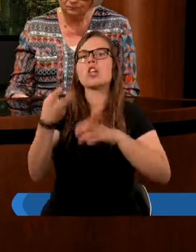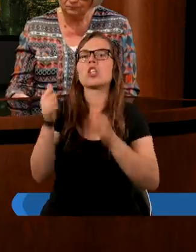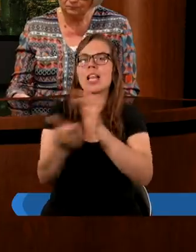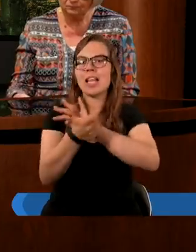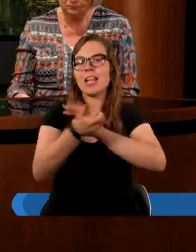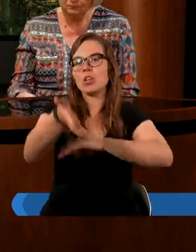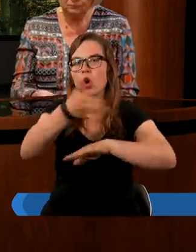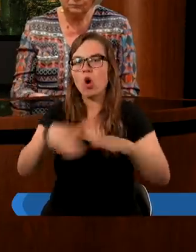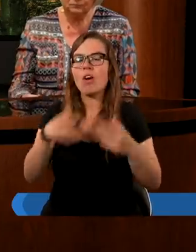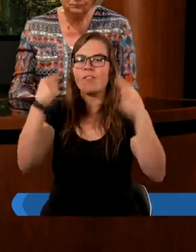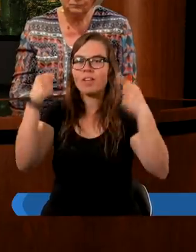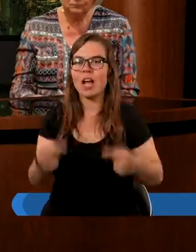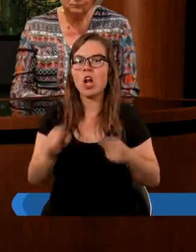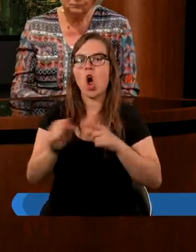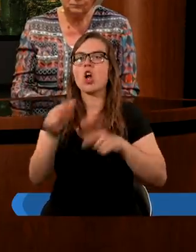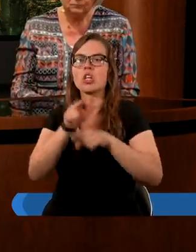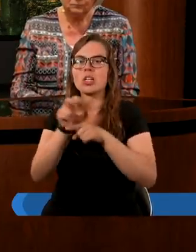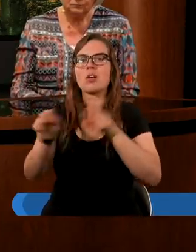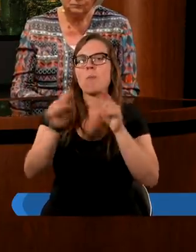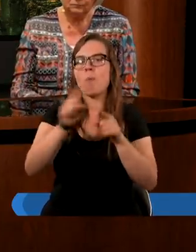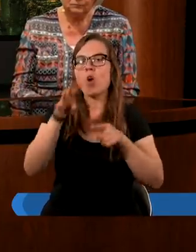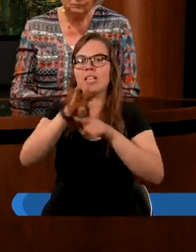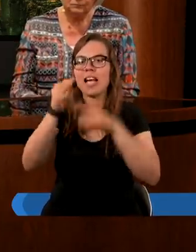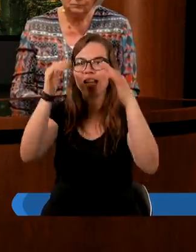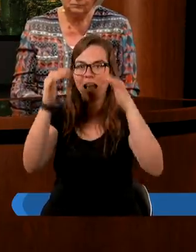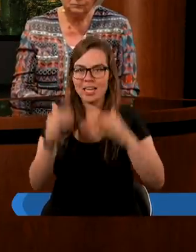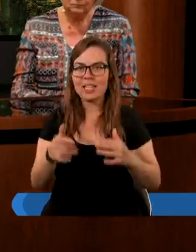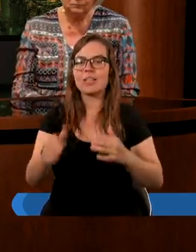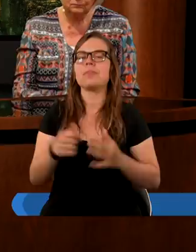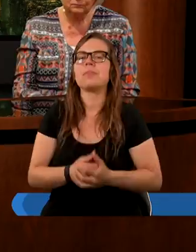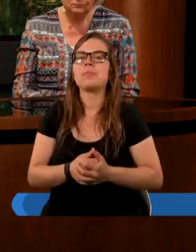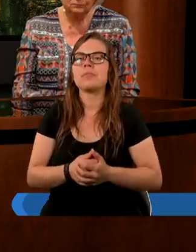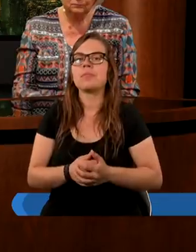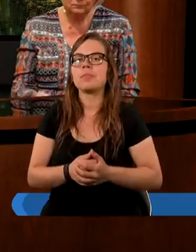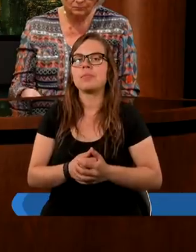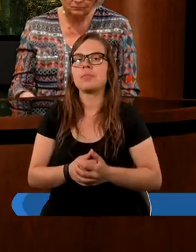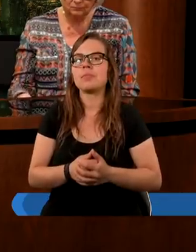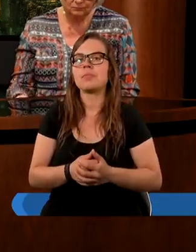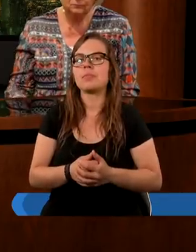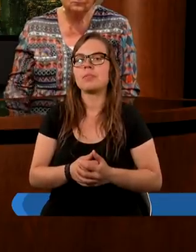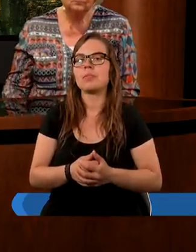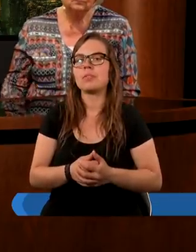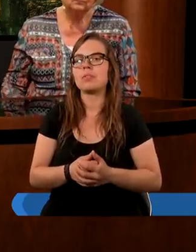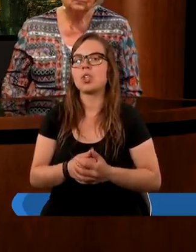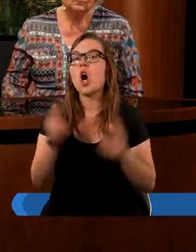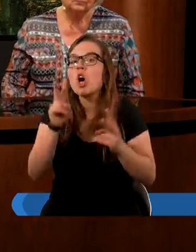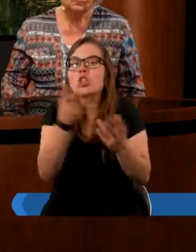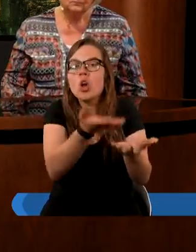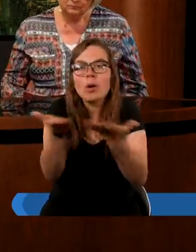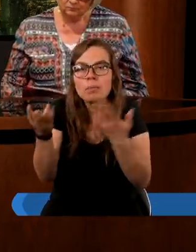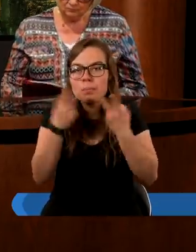rozdział wierszy od 13 po 14. Proszę bardzo, kto przeczyta?